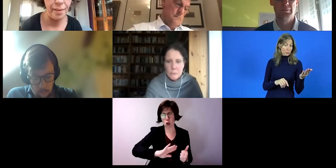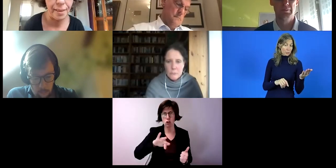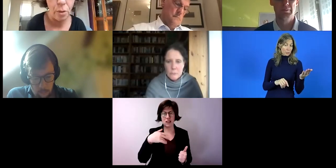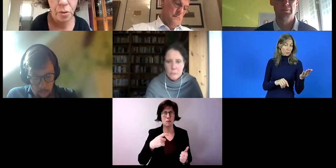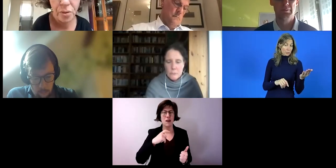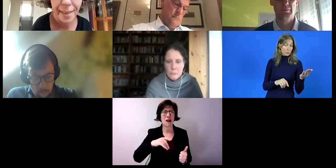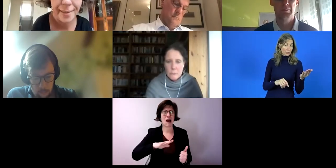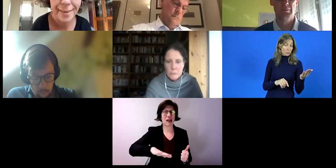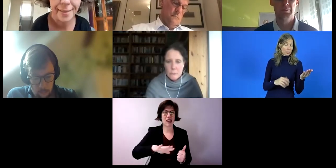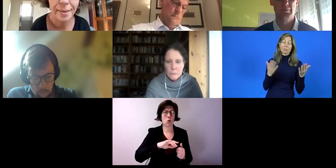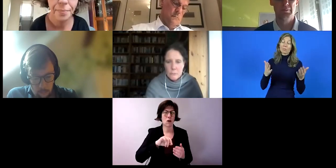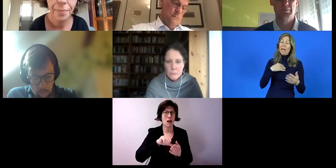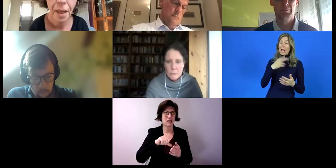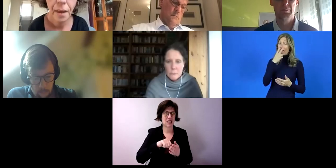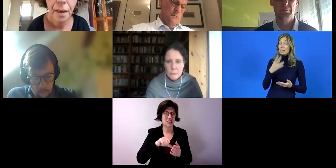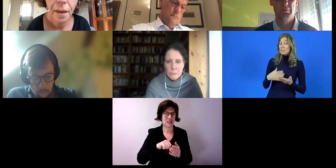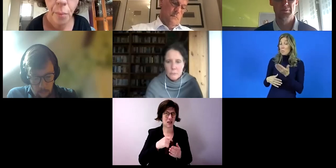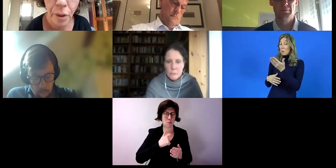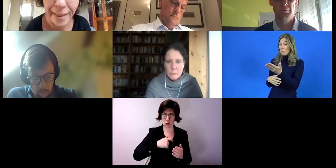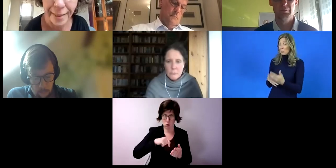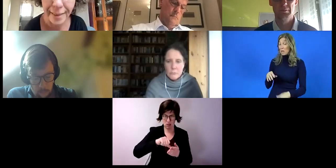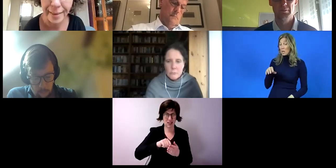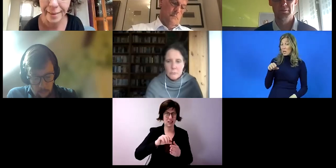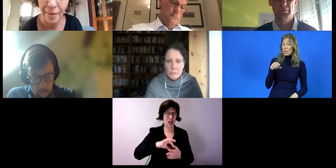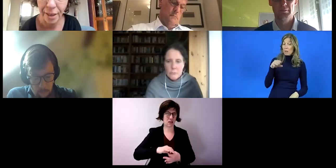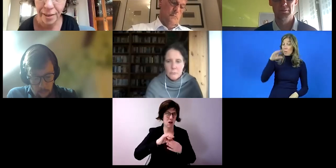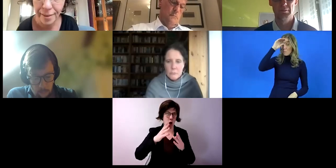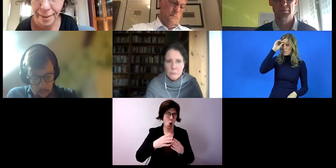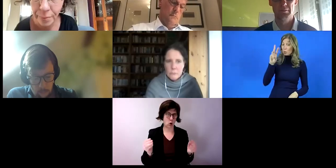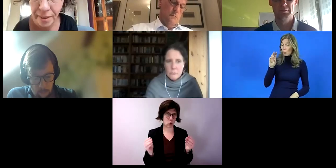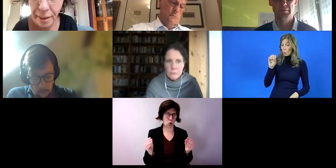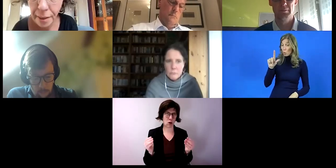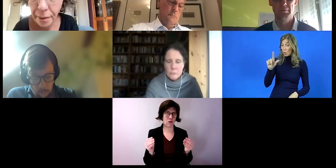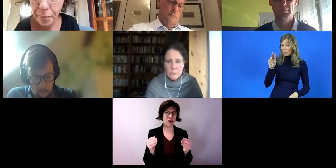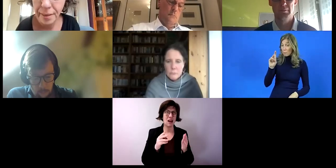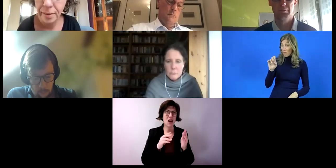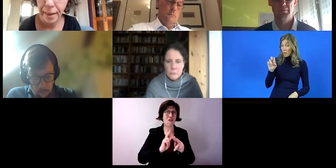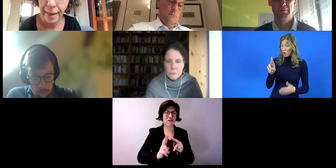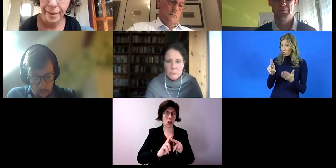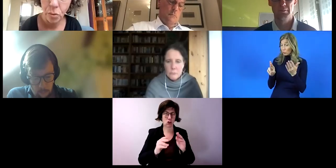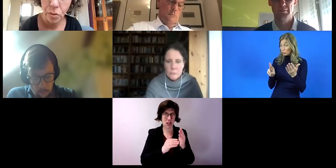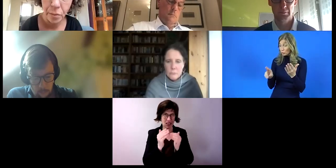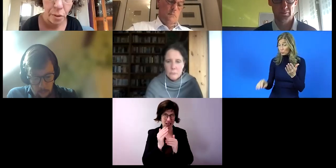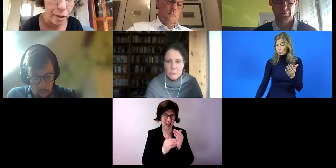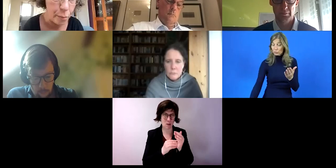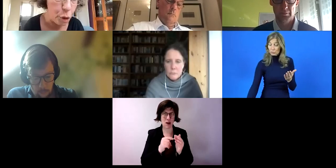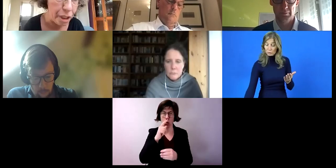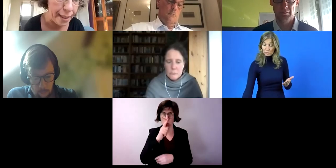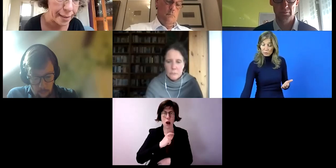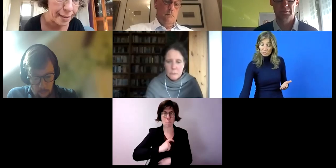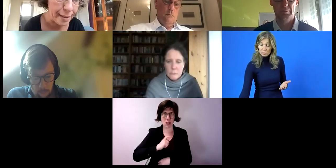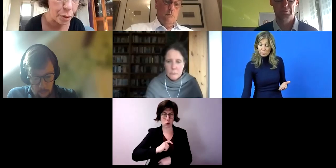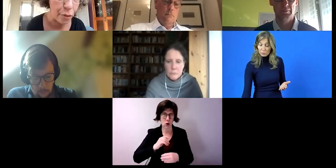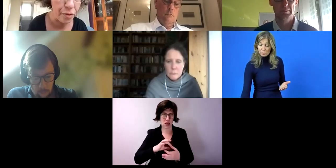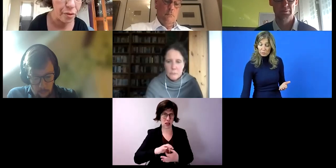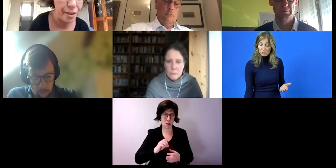personenzentrierte Lösungsansätze. Möglichkeiten jenseits des Werkstattsystems bietet eigentlich nur das persönliche Budget.